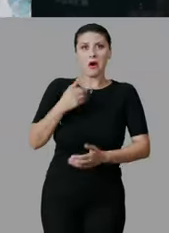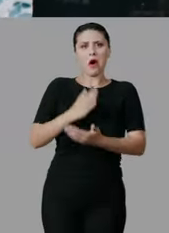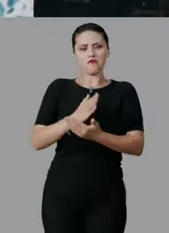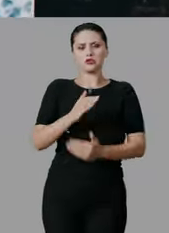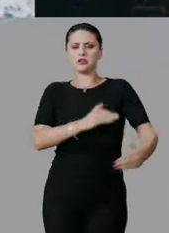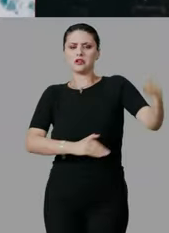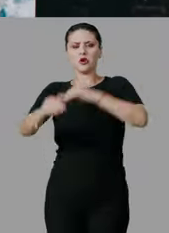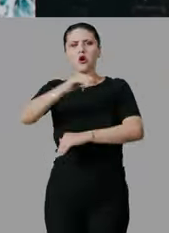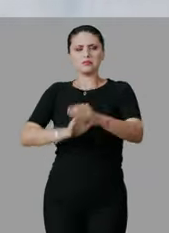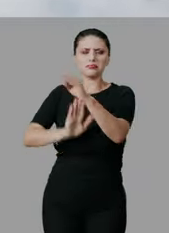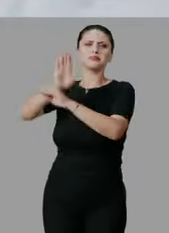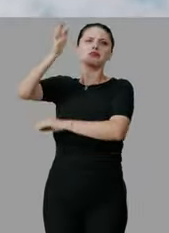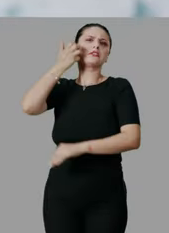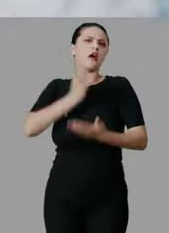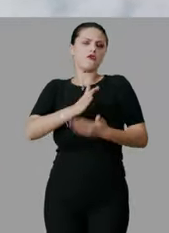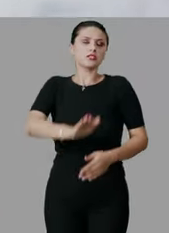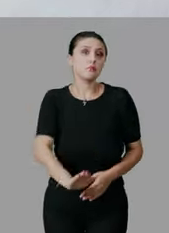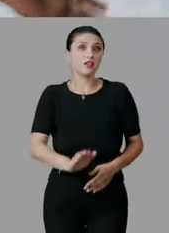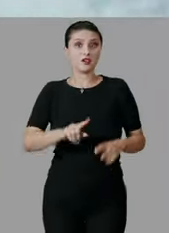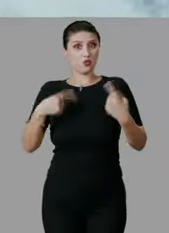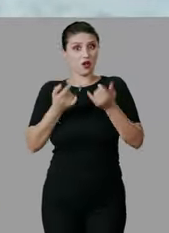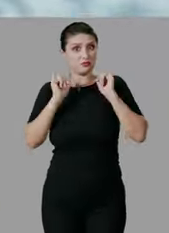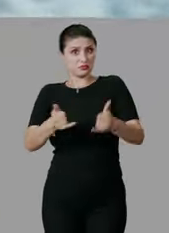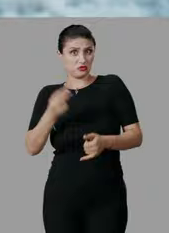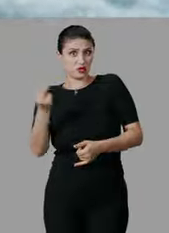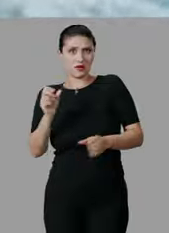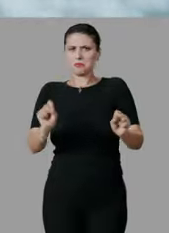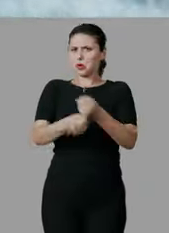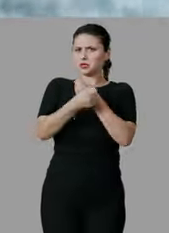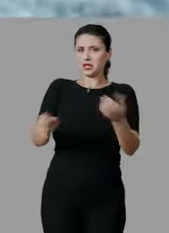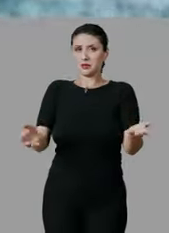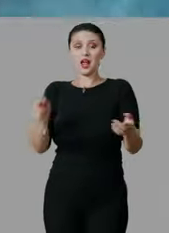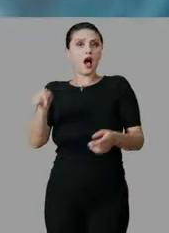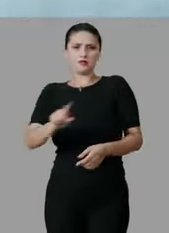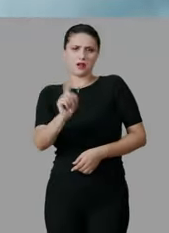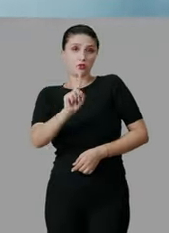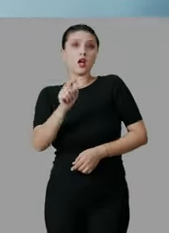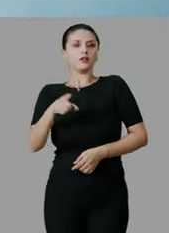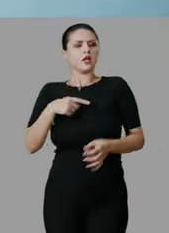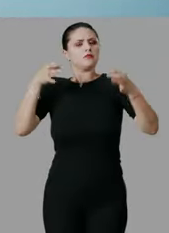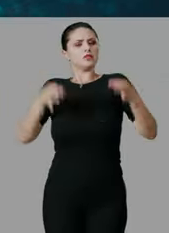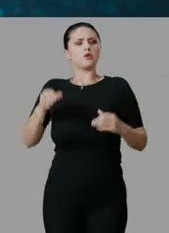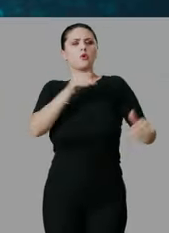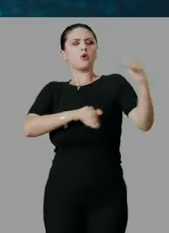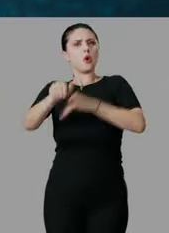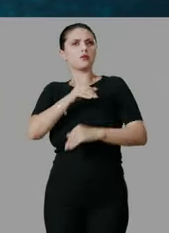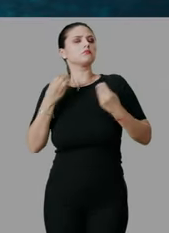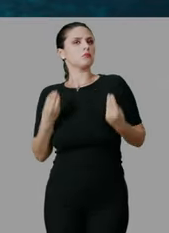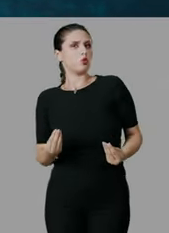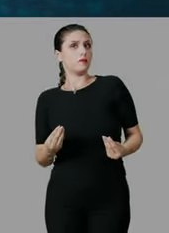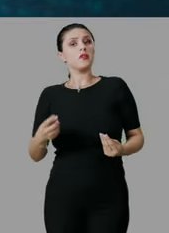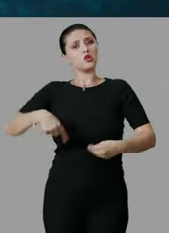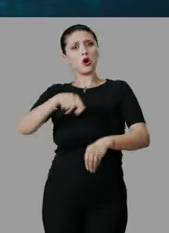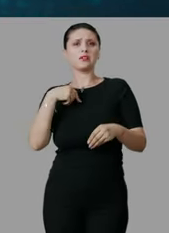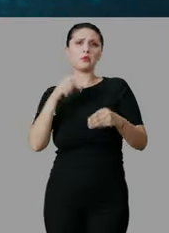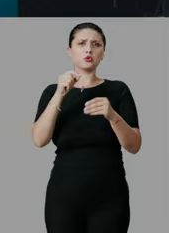Eu am făcut în nouă de performanță încă nimic. Noi să pățim ceva? N-are cum! Ăsta e cel